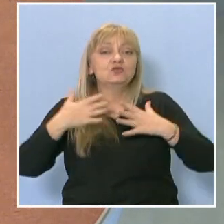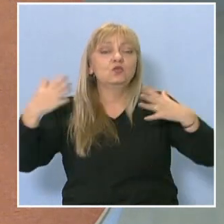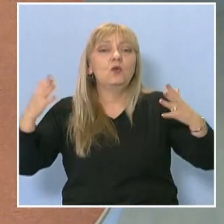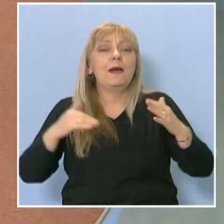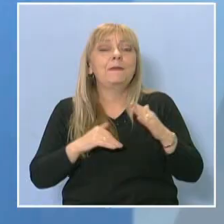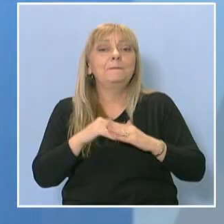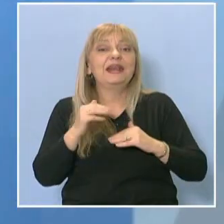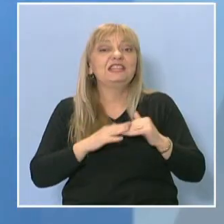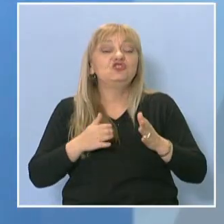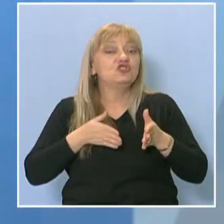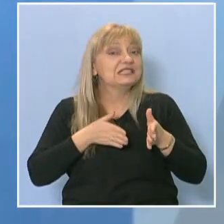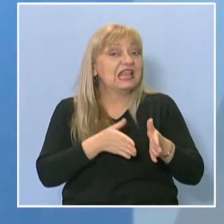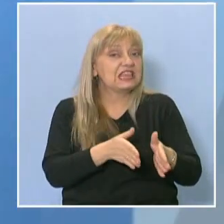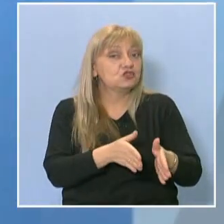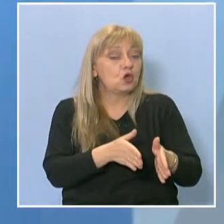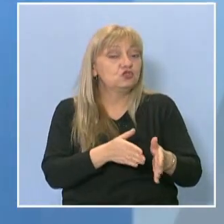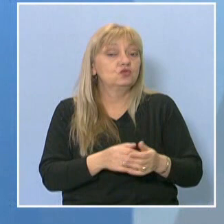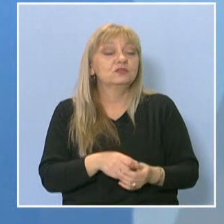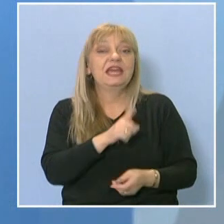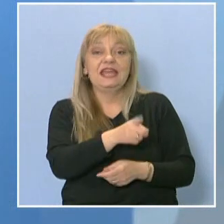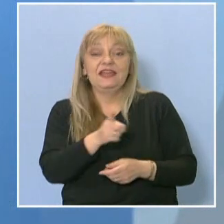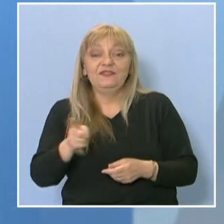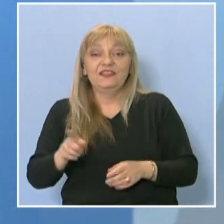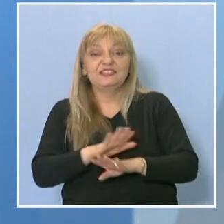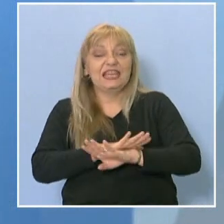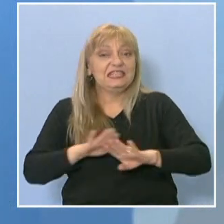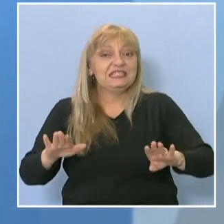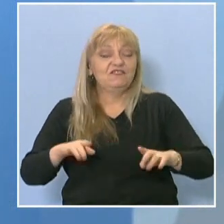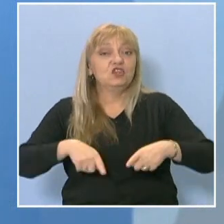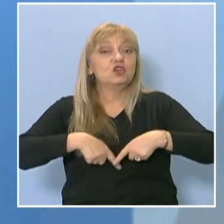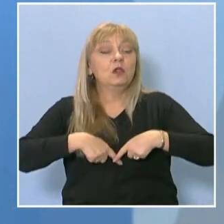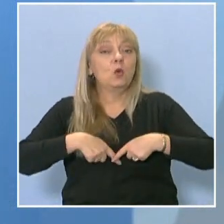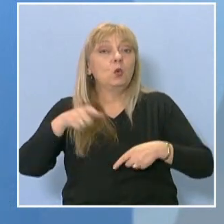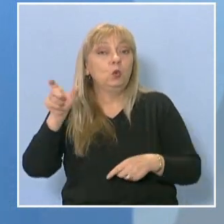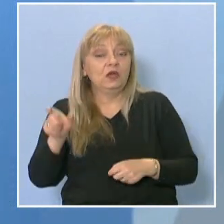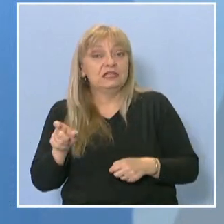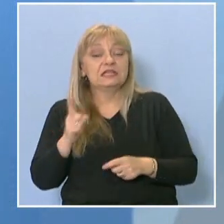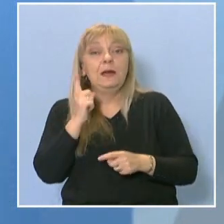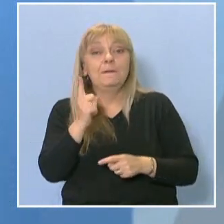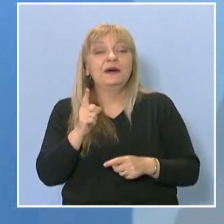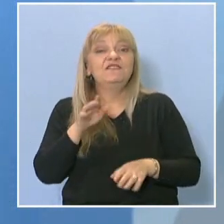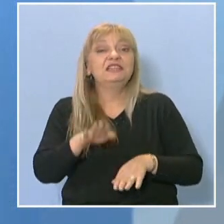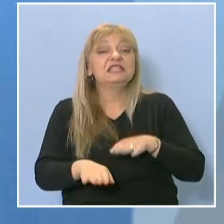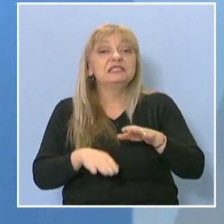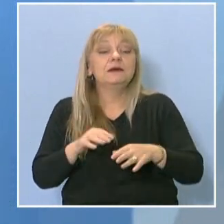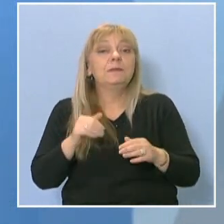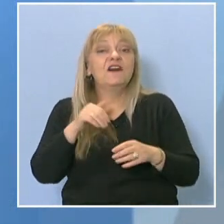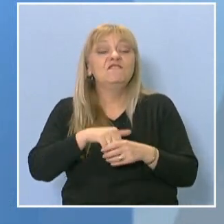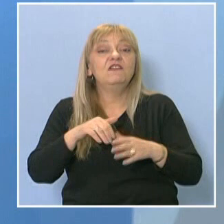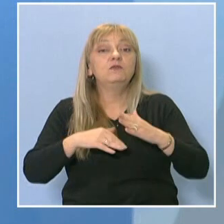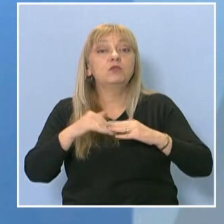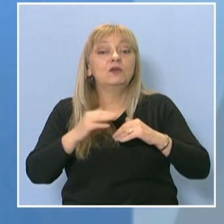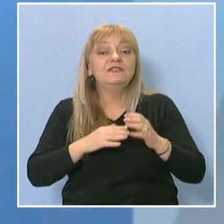практическа насоченост и на всеки завършил юрист първата му стъпка в професията е в